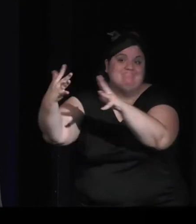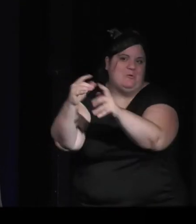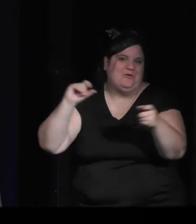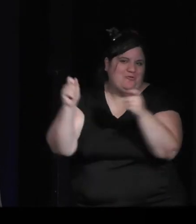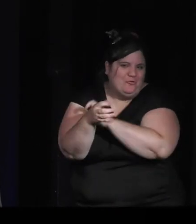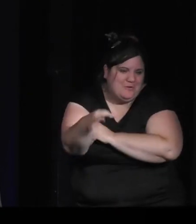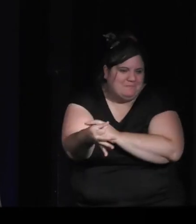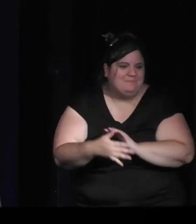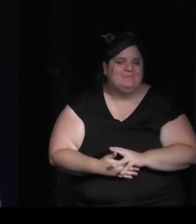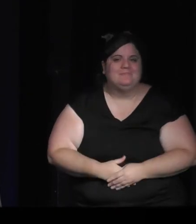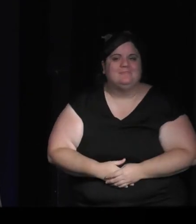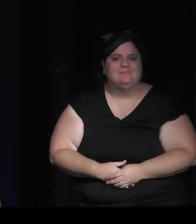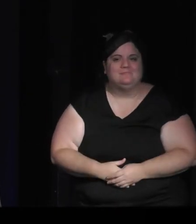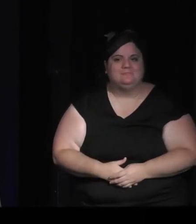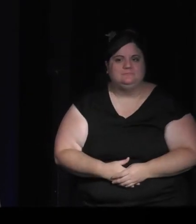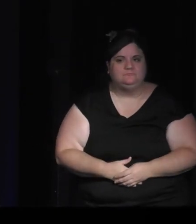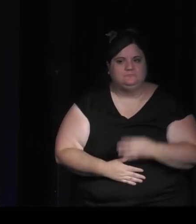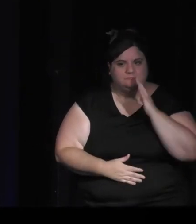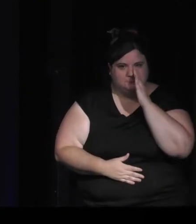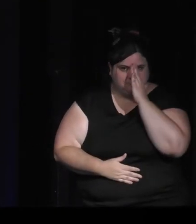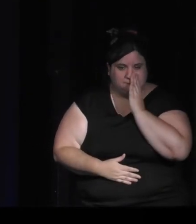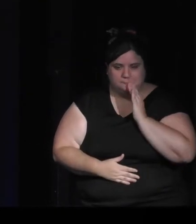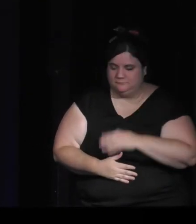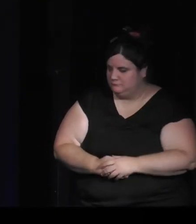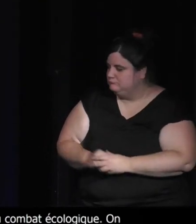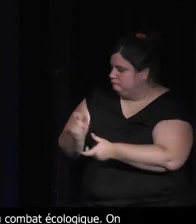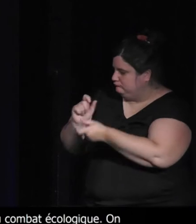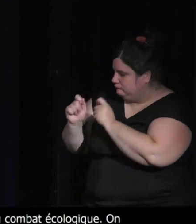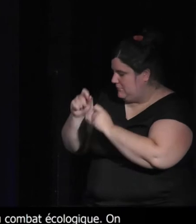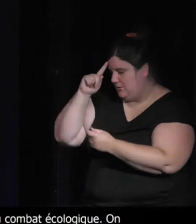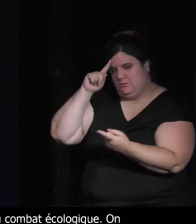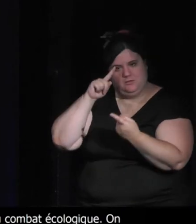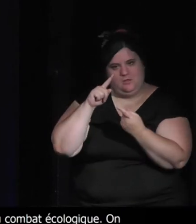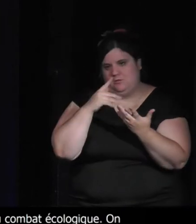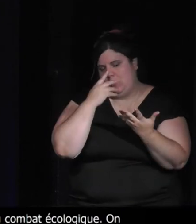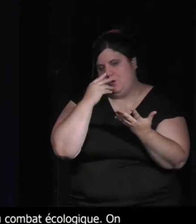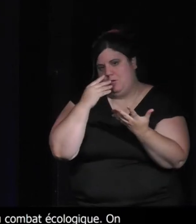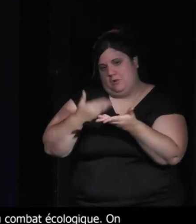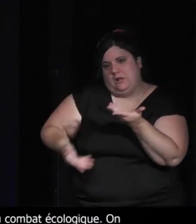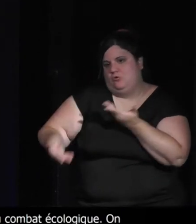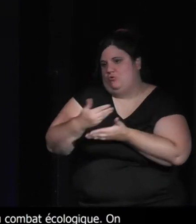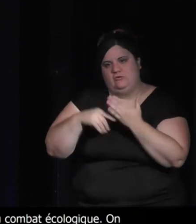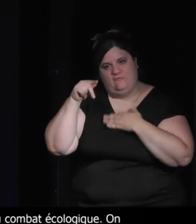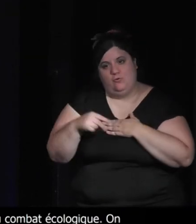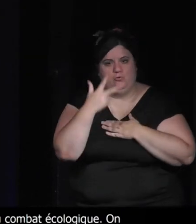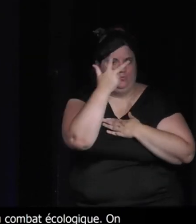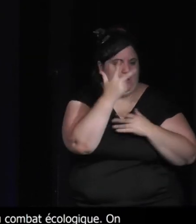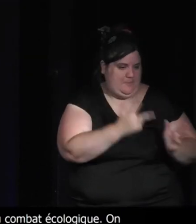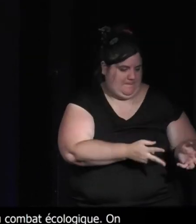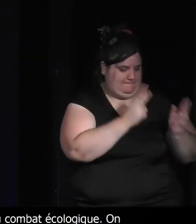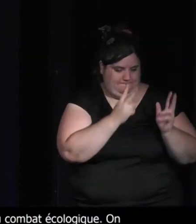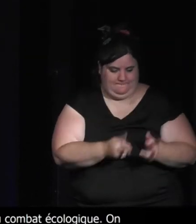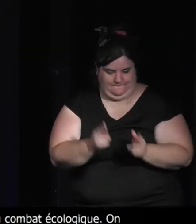a décidé, après discussion, de couper cette discussion, on va dire, en trois parties. Première partie, en s'intéressant vraiment